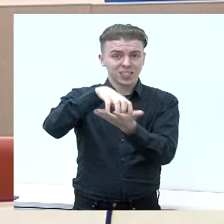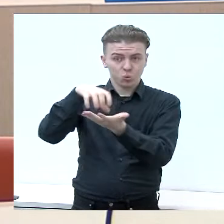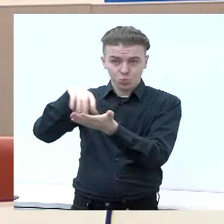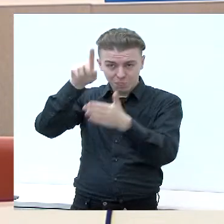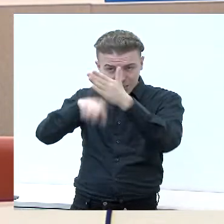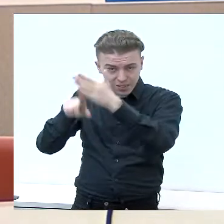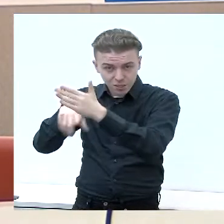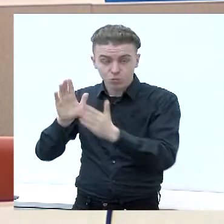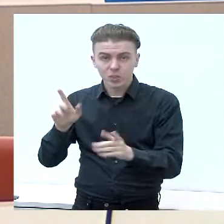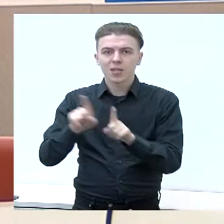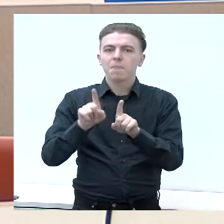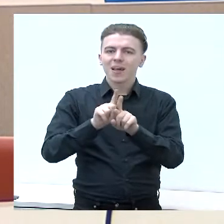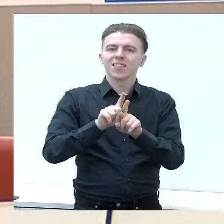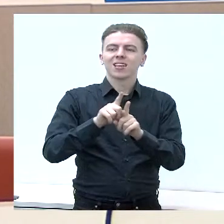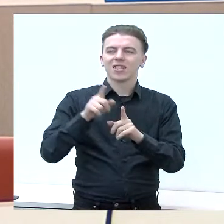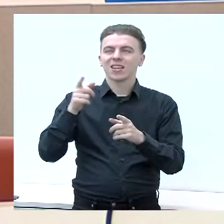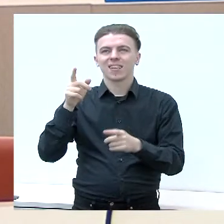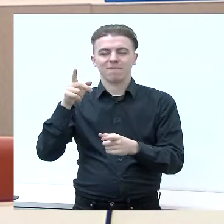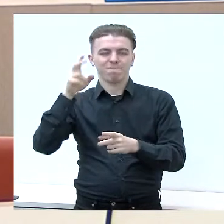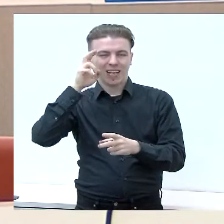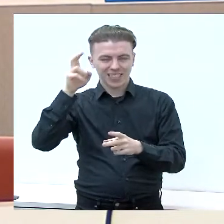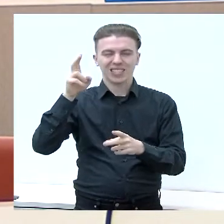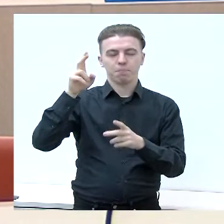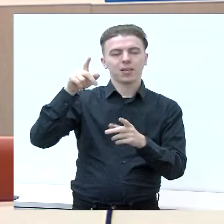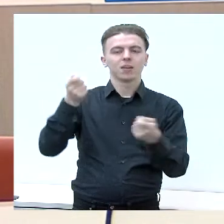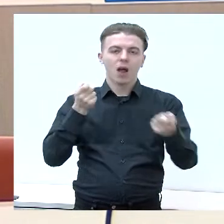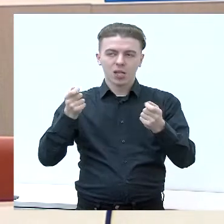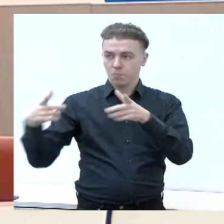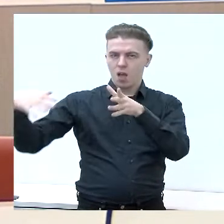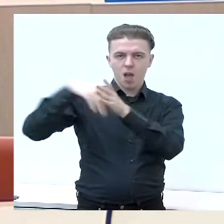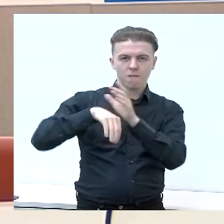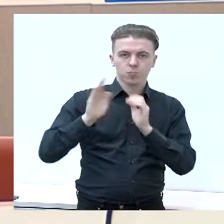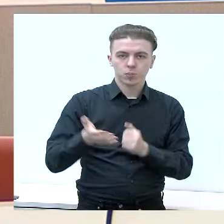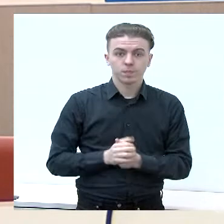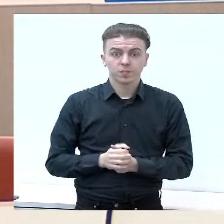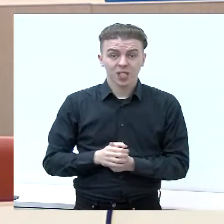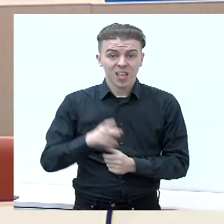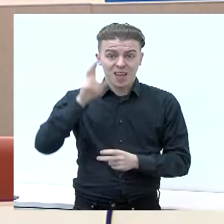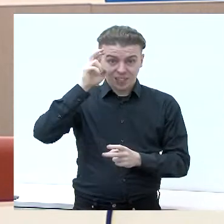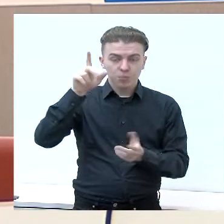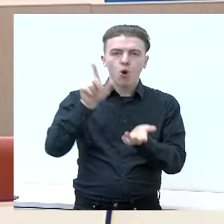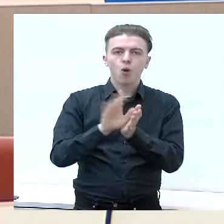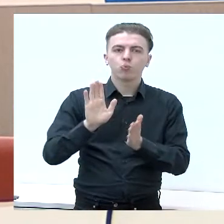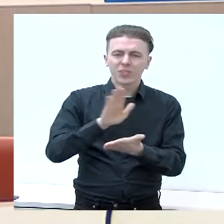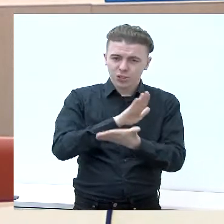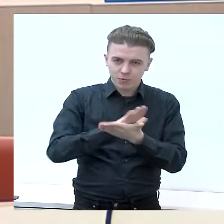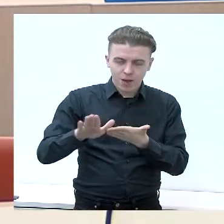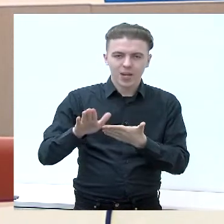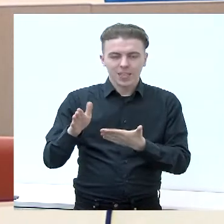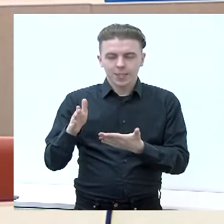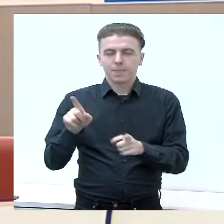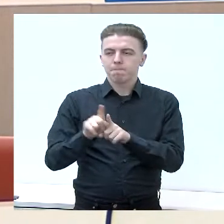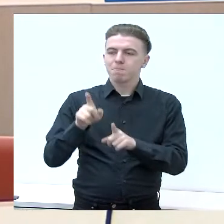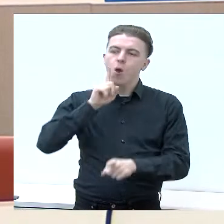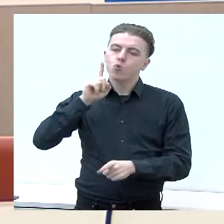įtraukti juos į valstybės valdymą. Kalvarijos valdybėj turi būti saugi, švari, patraukli jaunimui. Vietos valdžia